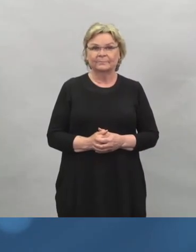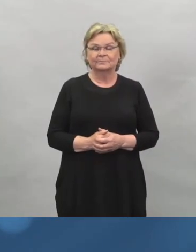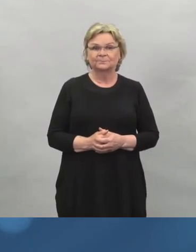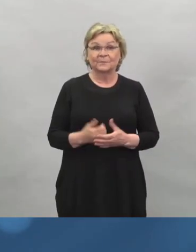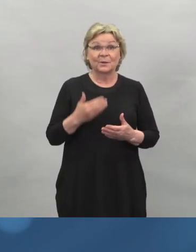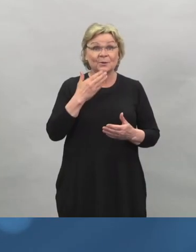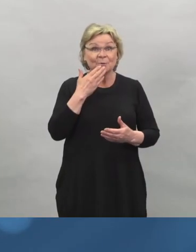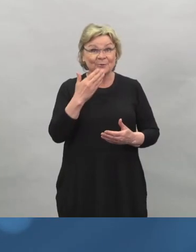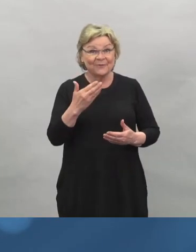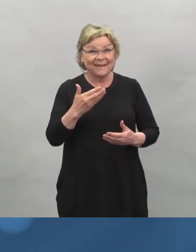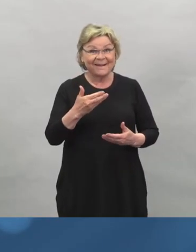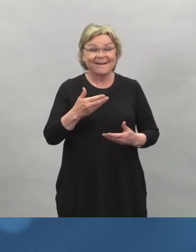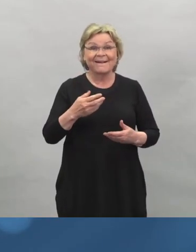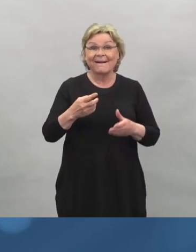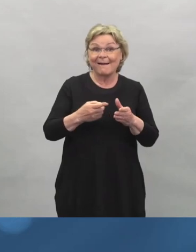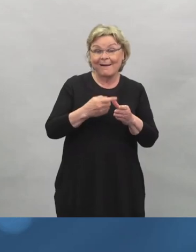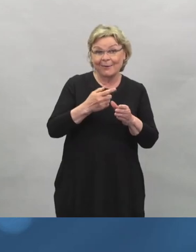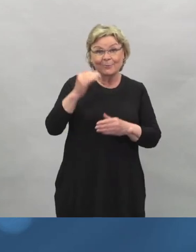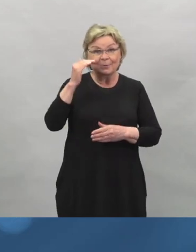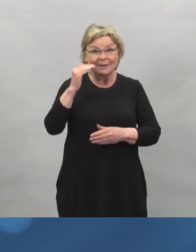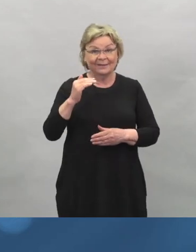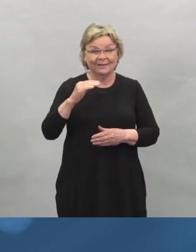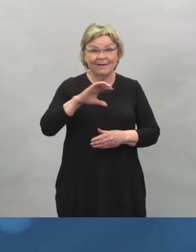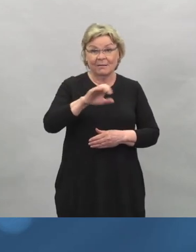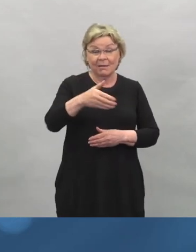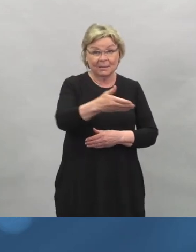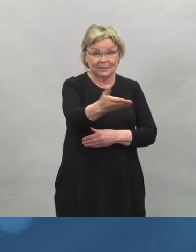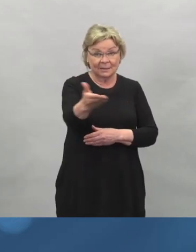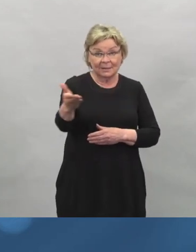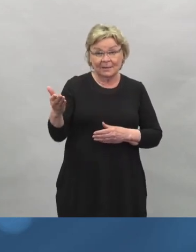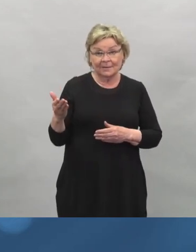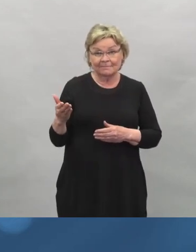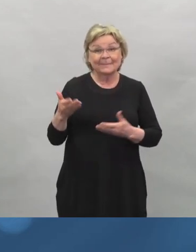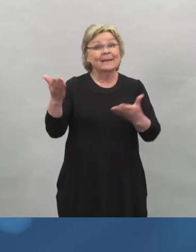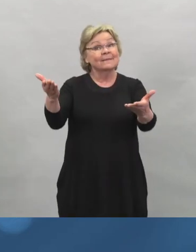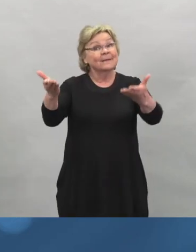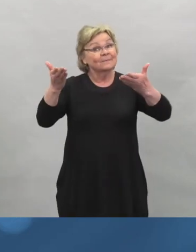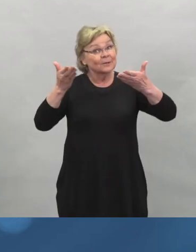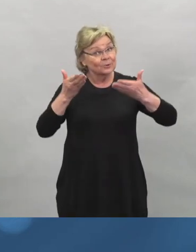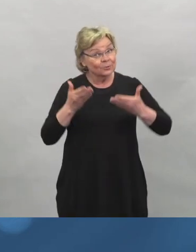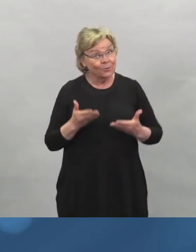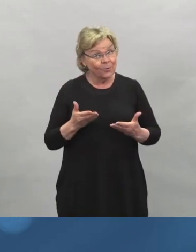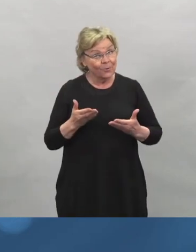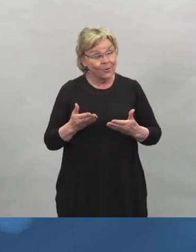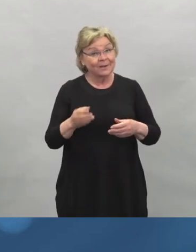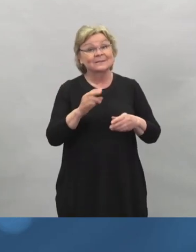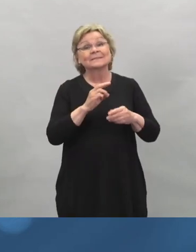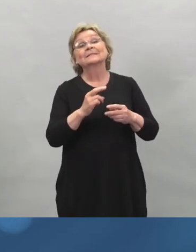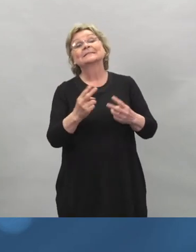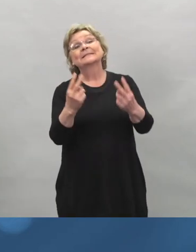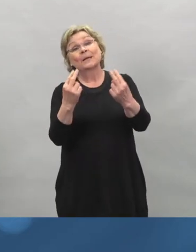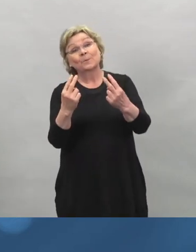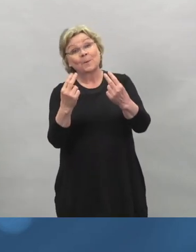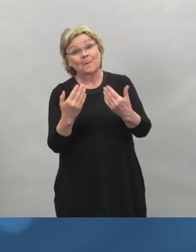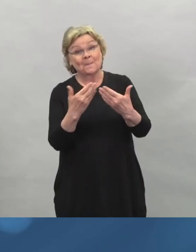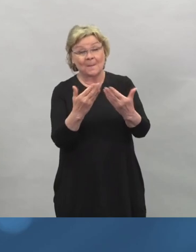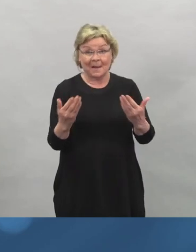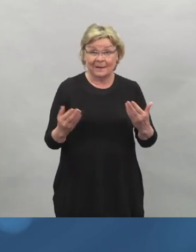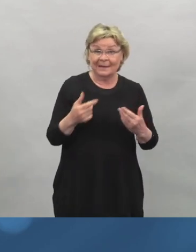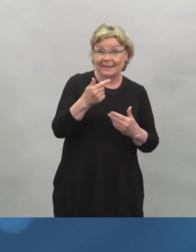Hyvää alkuiltaa kaikille ja tervetuloa seuraamaan tätä THL yleisötilaisuutta koronarokotuksista.